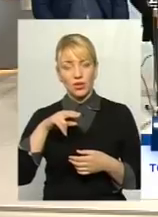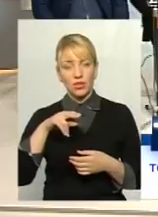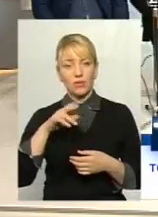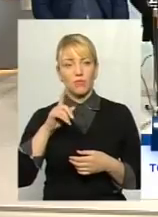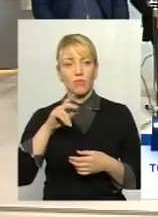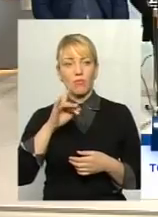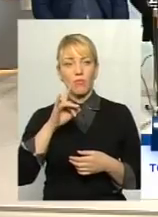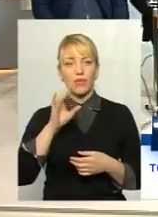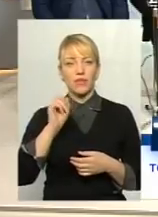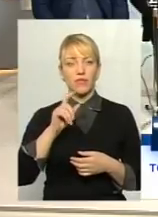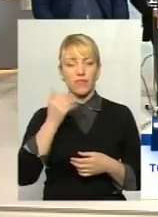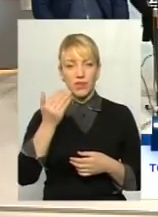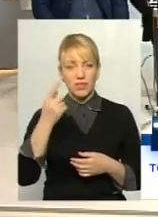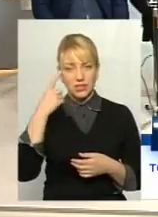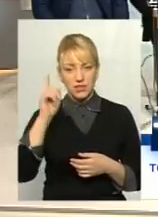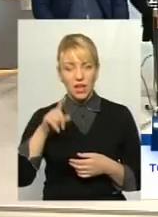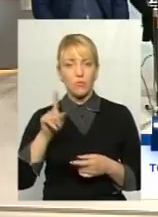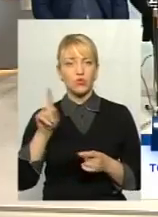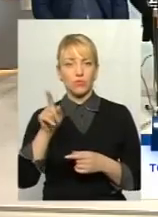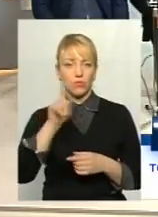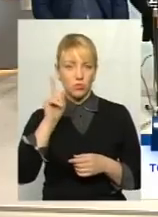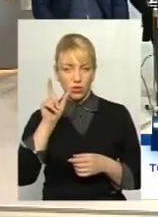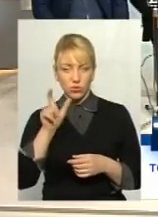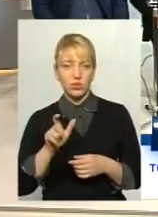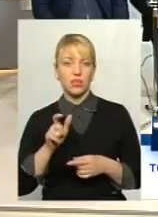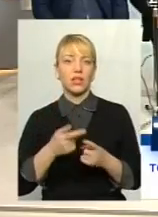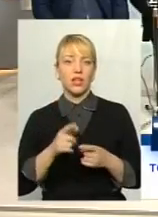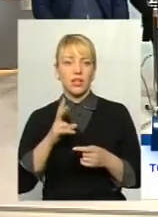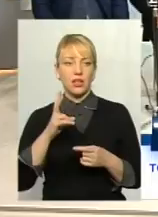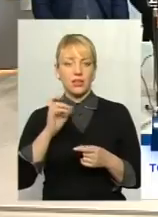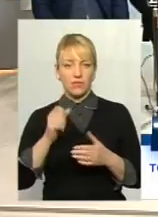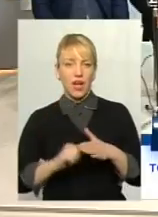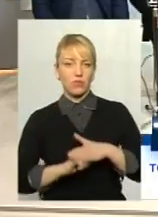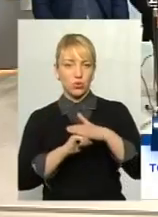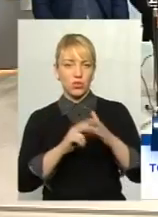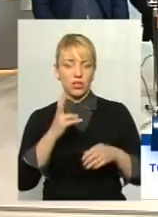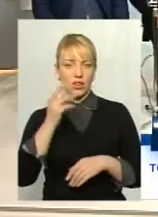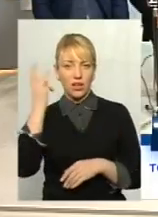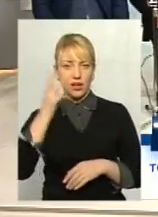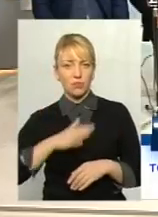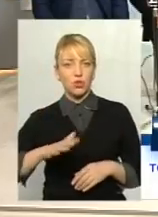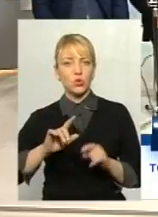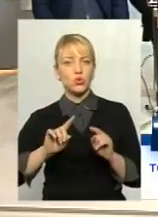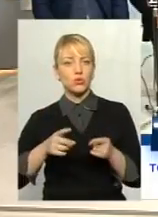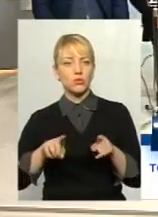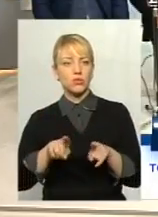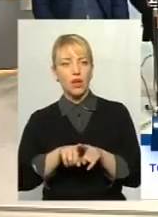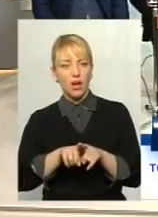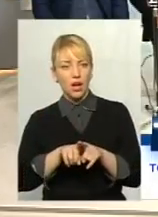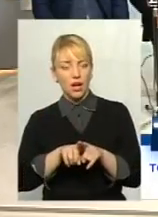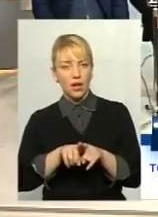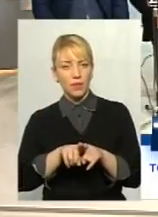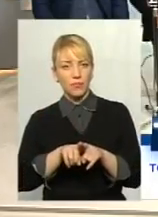вип, як авторитетну людину на Хмельниччині. Скажіть, будь ласка, чому така увага